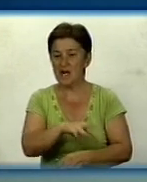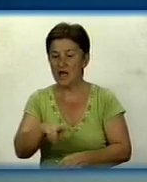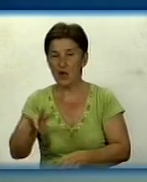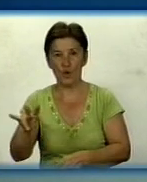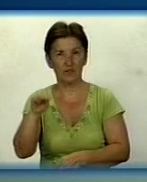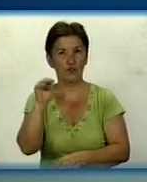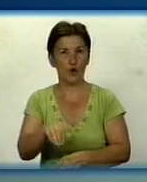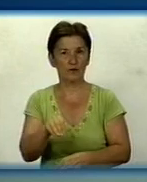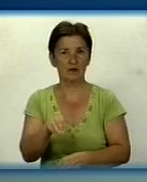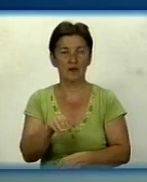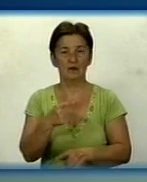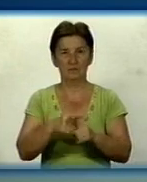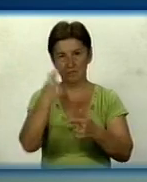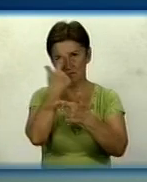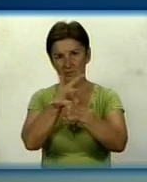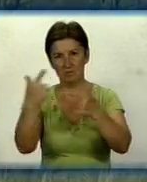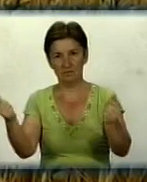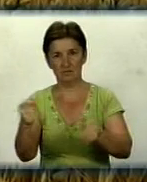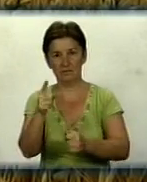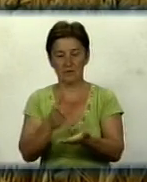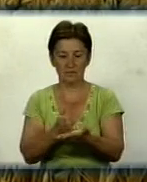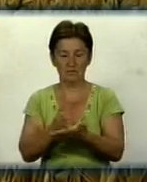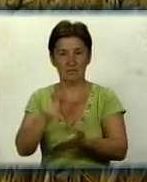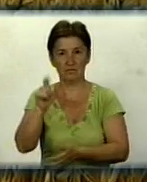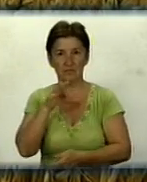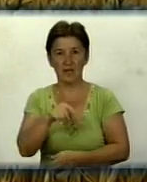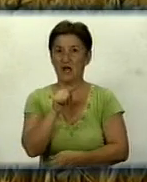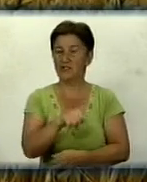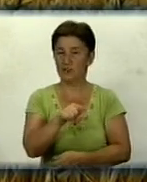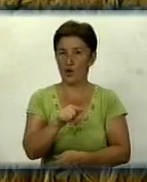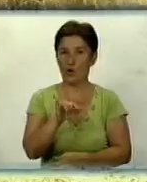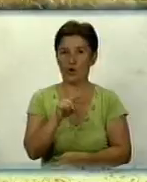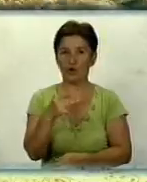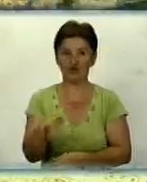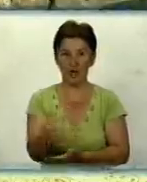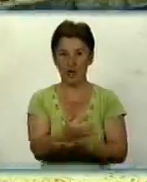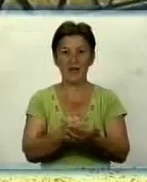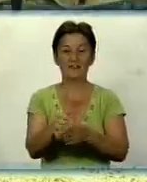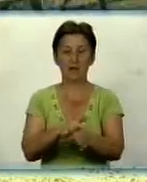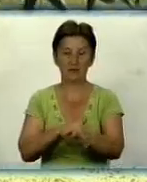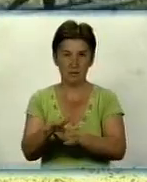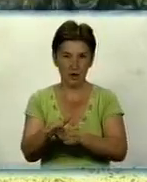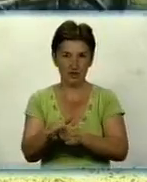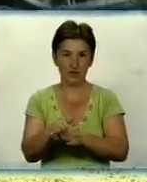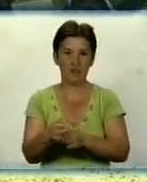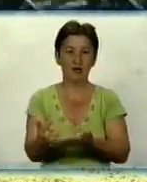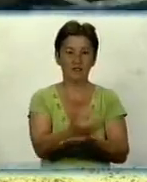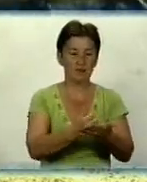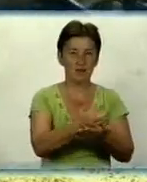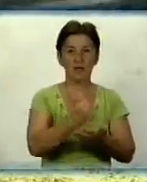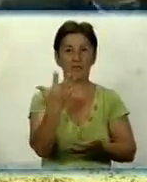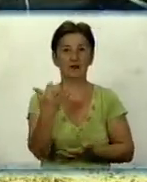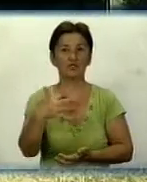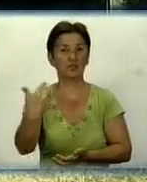голови обладнадміністрації Сергій Кузьменко. Посадовець зазначив, цей врожай забезпечить продовольчу безпеку області. Аграрі зібрали 550